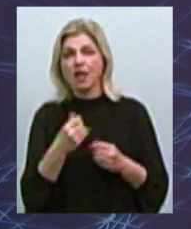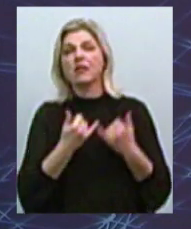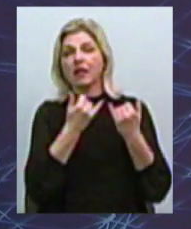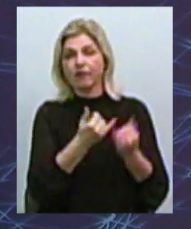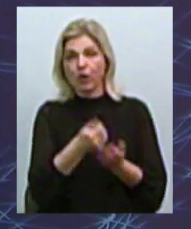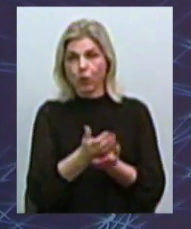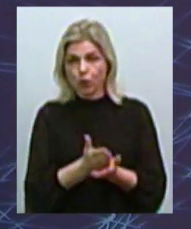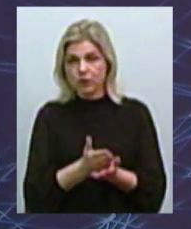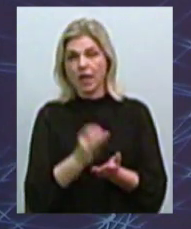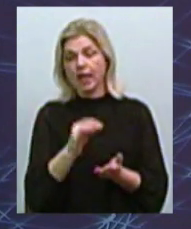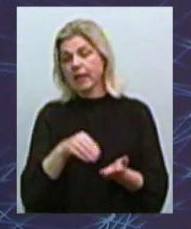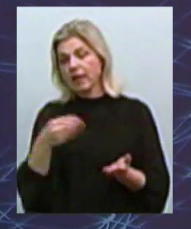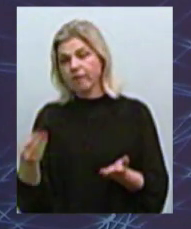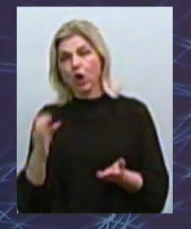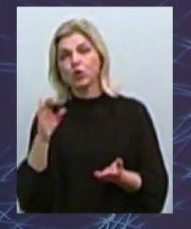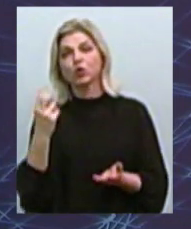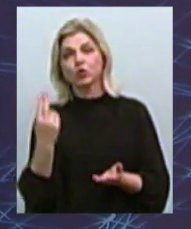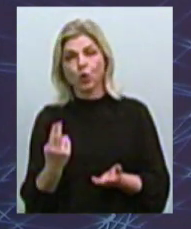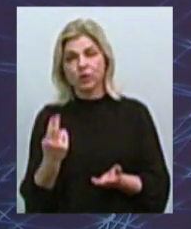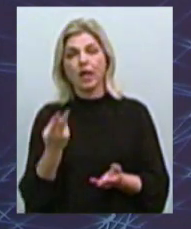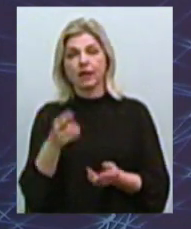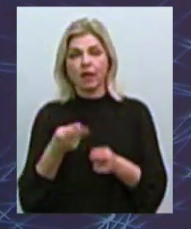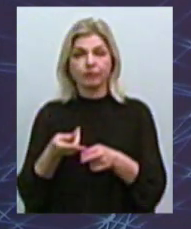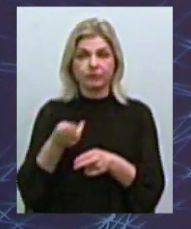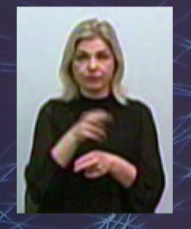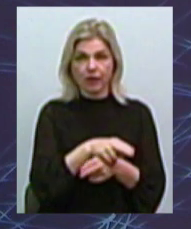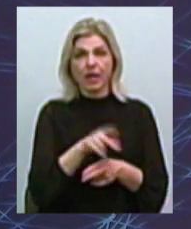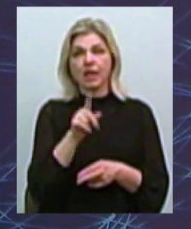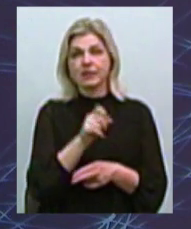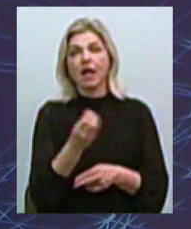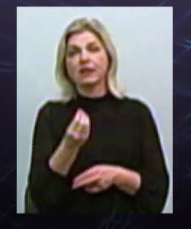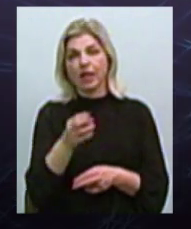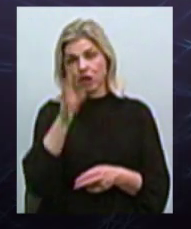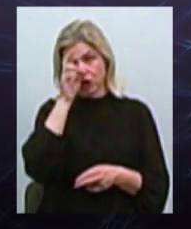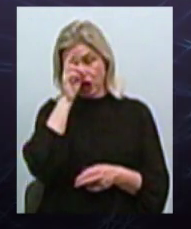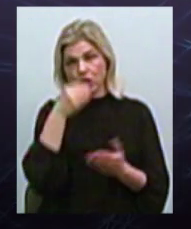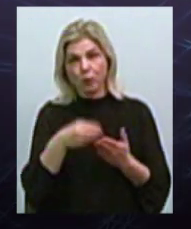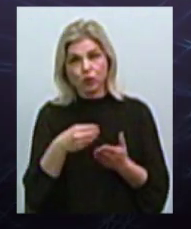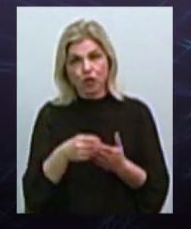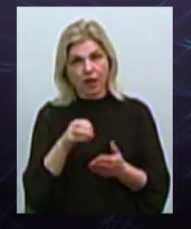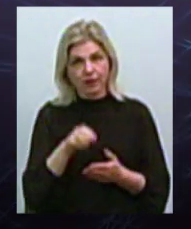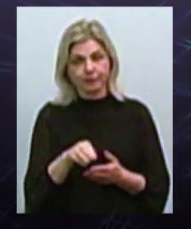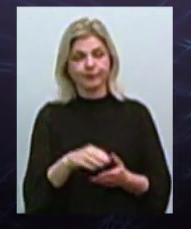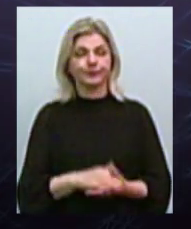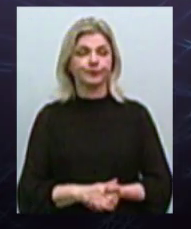їх органам соцзащити для відшкодування за рахунок кошти в державному бюджету, а